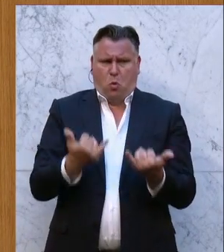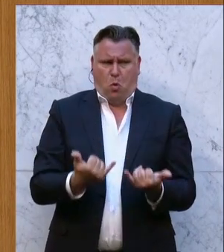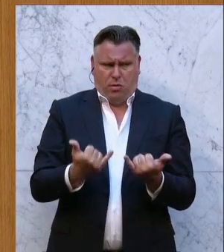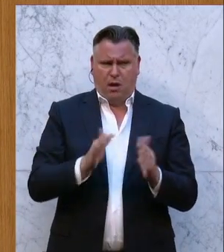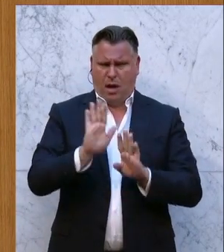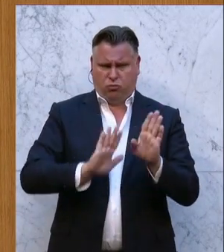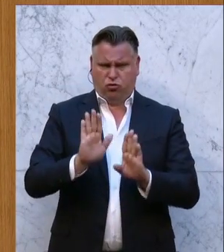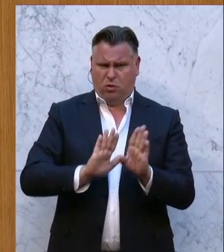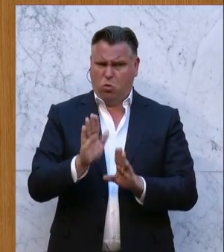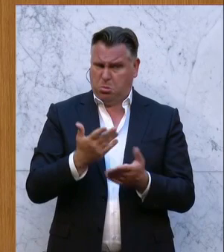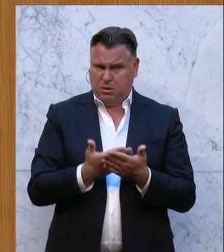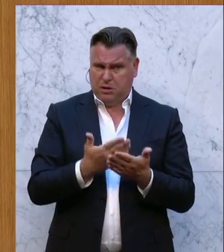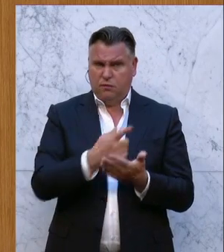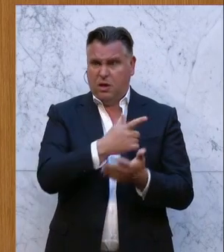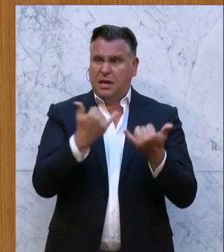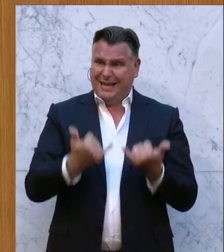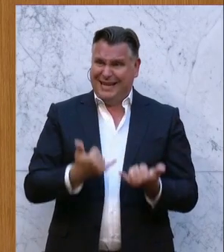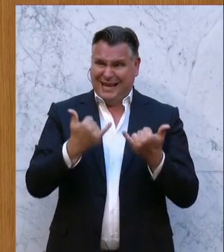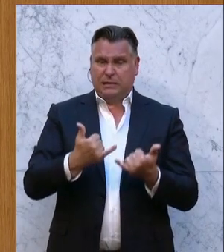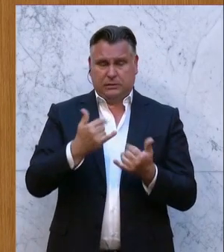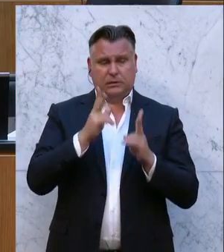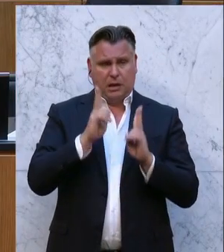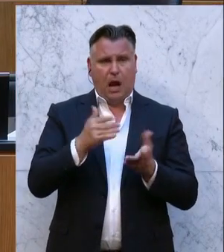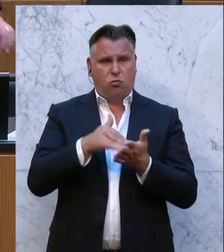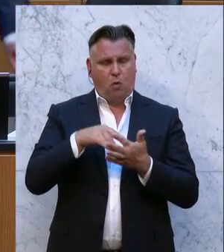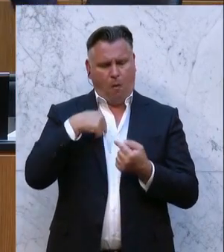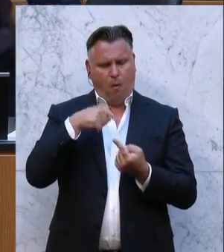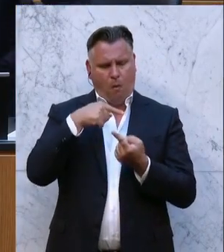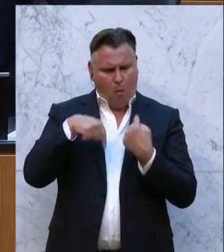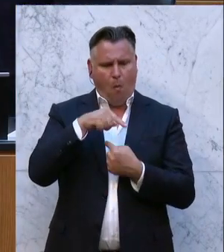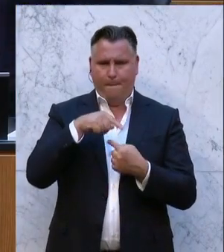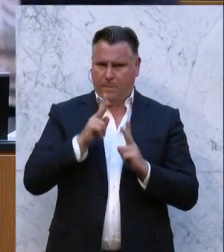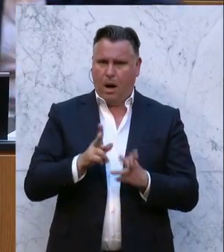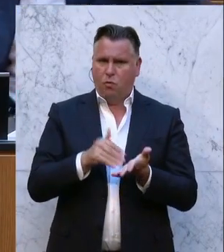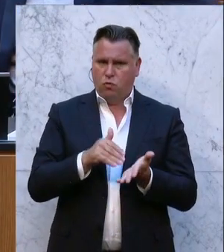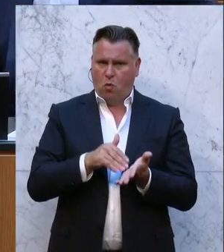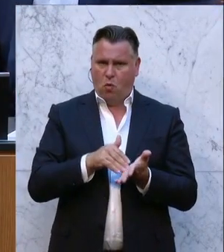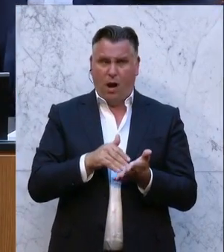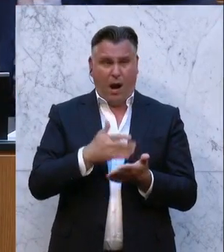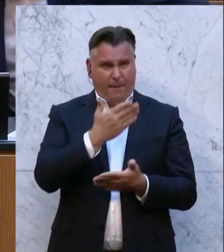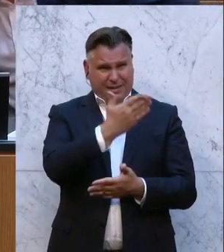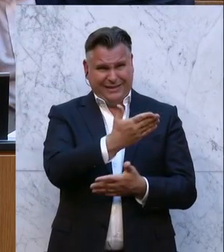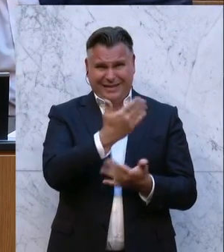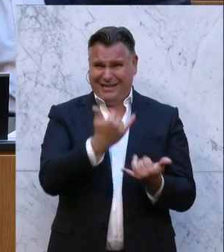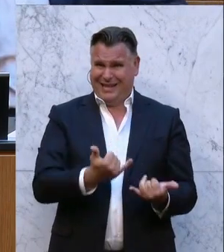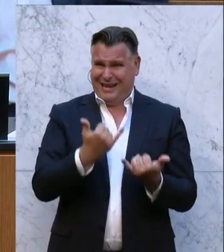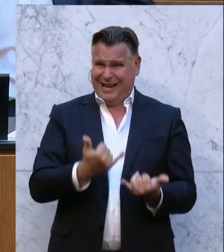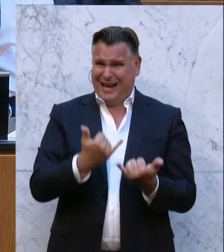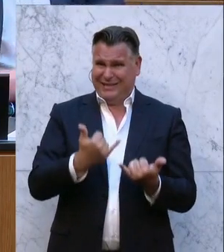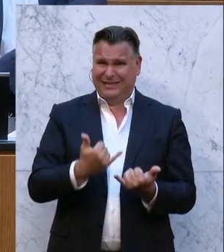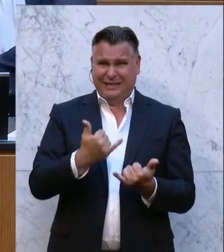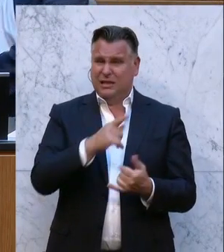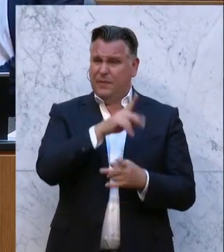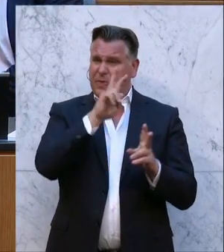Abstimmung. Es wäre noch Zeit zur Umkehr gewesen. Aber Sie jungtimieren Dinge, die nicht